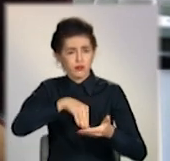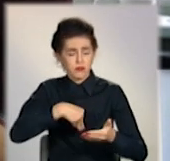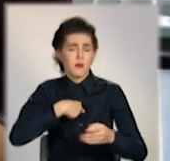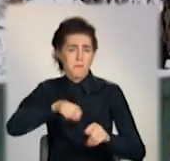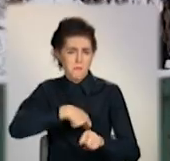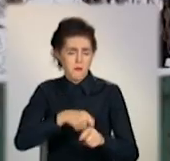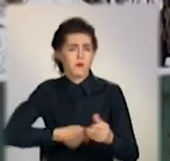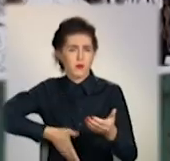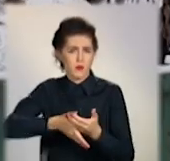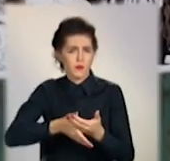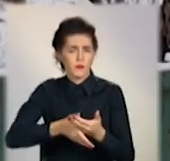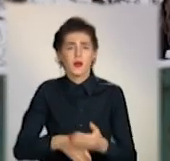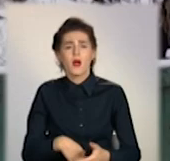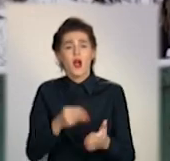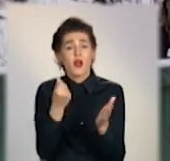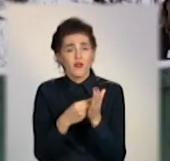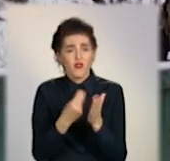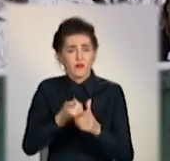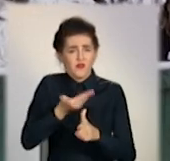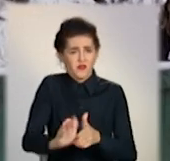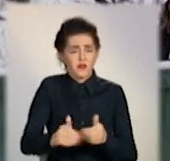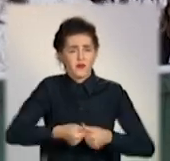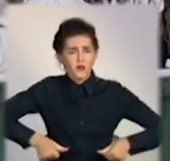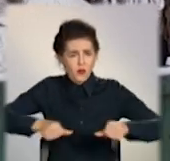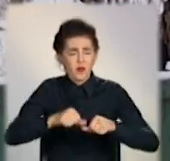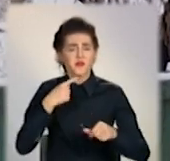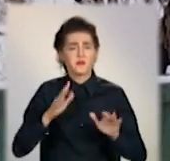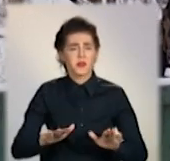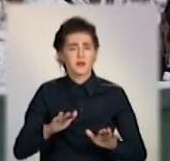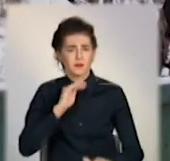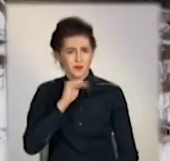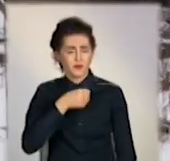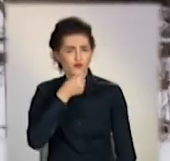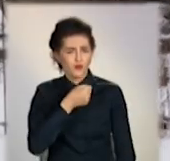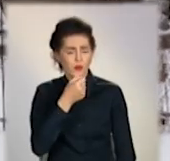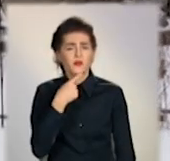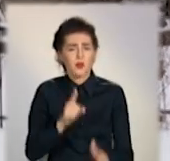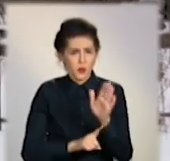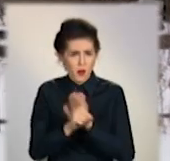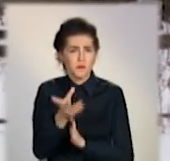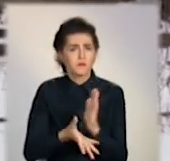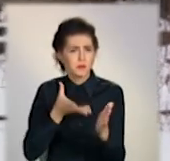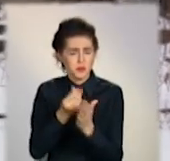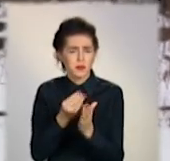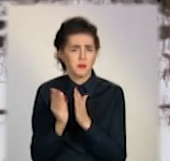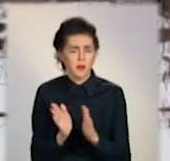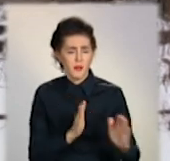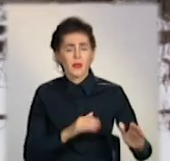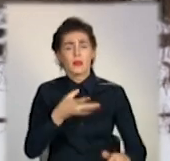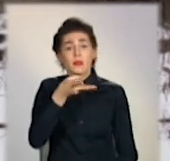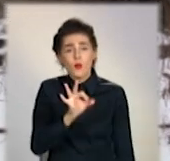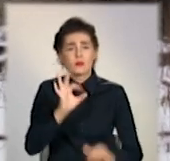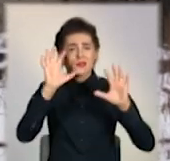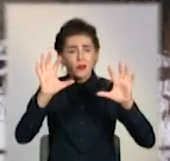матеріальну допомогу. Гроші для погорільців Кабмін перерахував, кажуть місцеві чиновники. І виплати вже тривають. Згідно із законом,